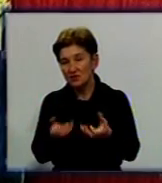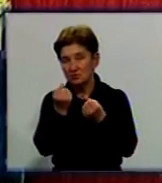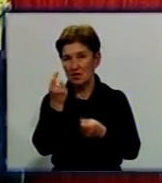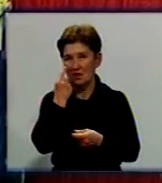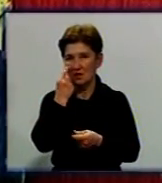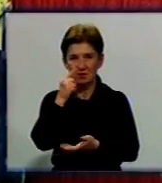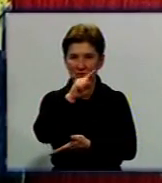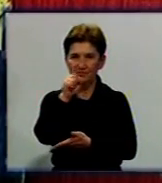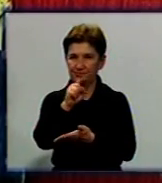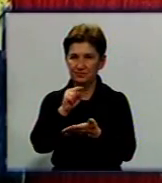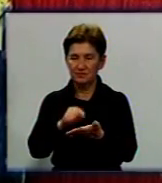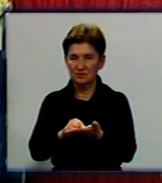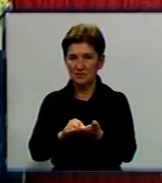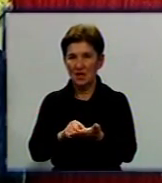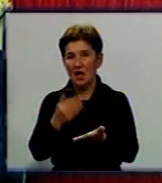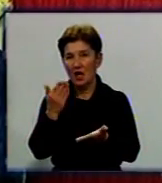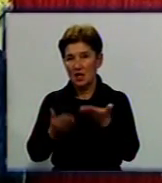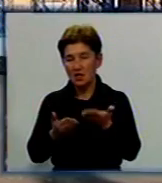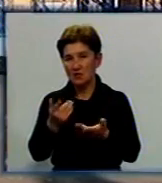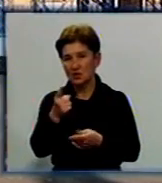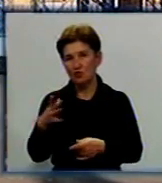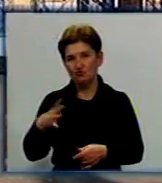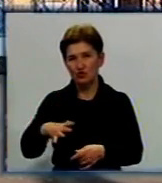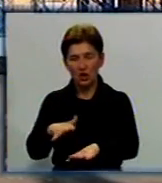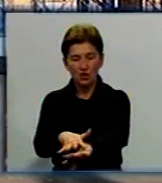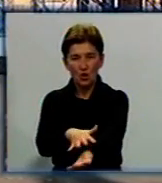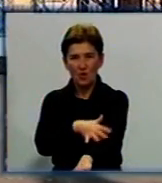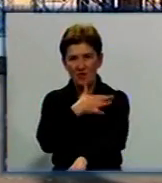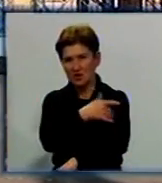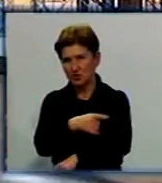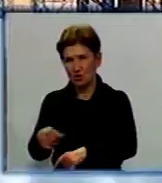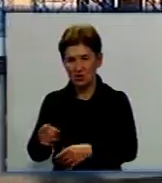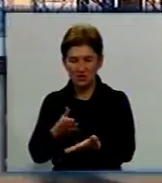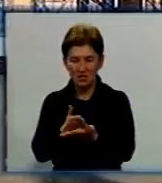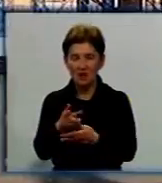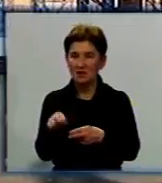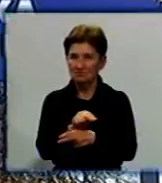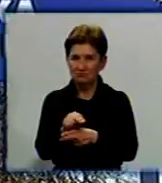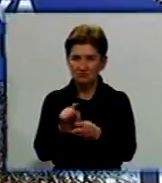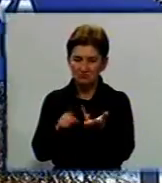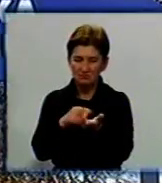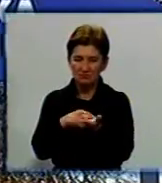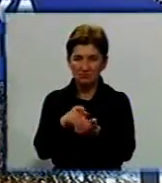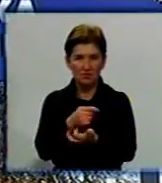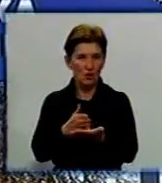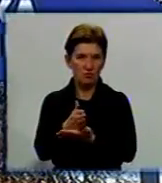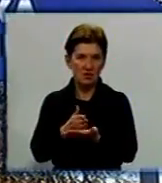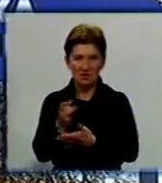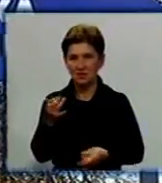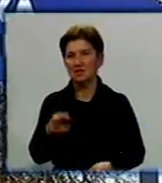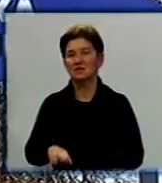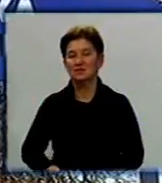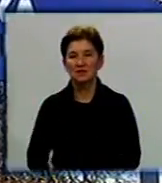прогнозувати не беруться. Якщо збережують, то на хлопчика чекає довготривалий курс лікування і не одна операція. Ірина Дідишева, Анатолій